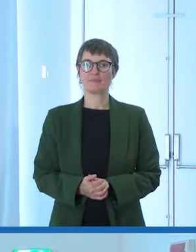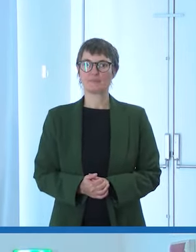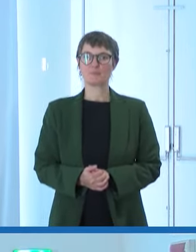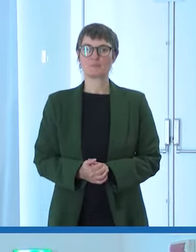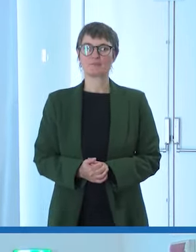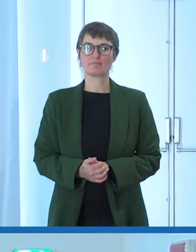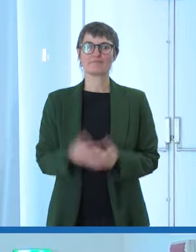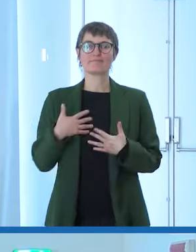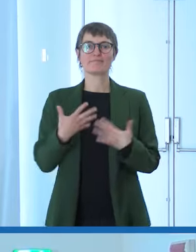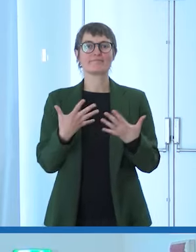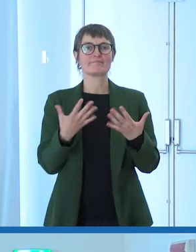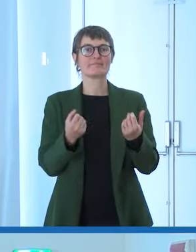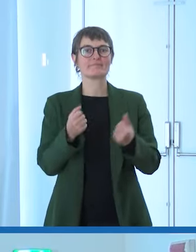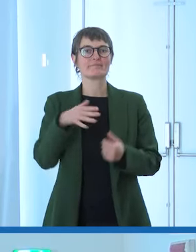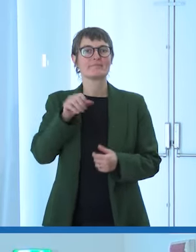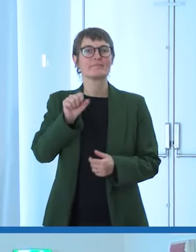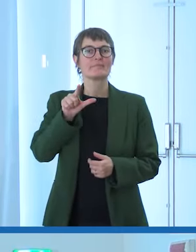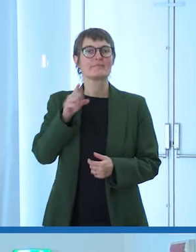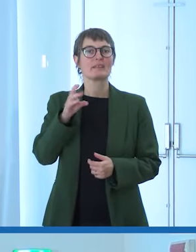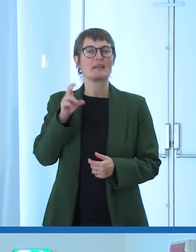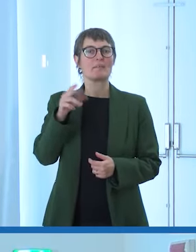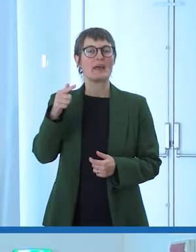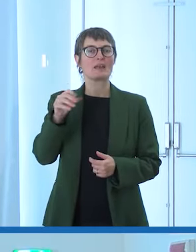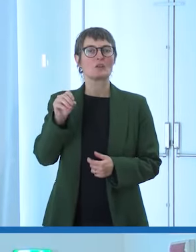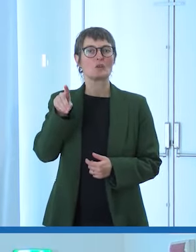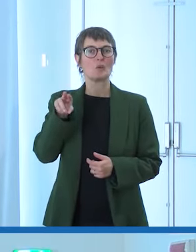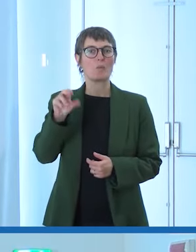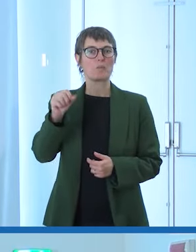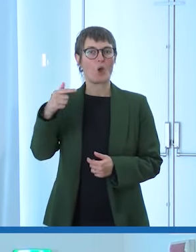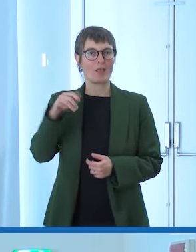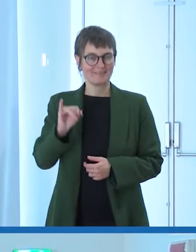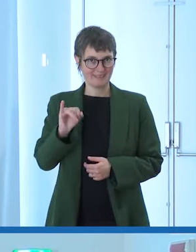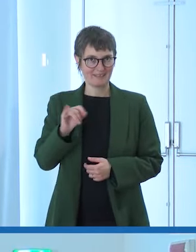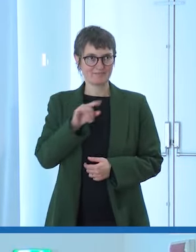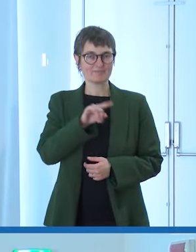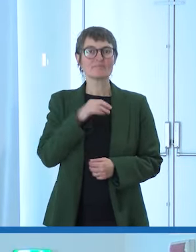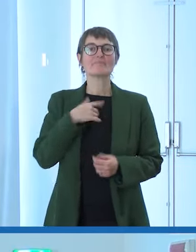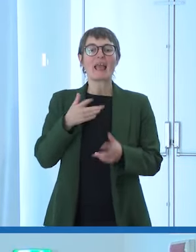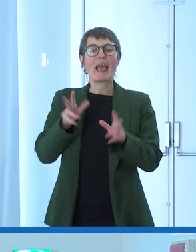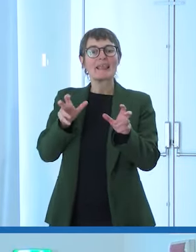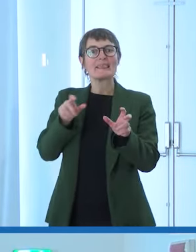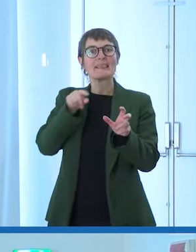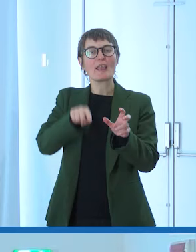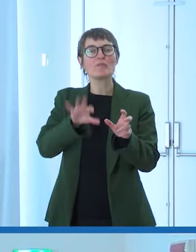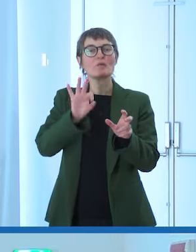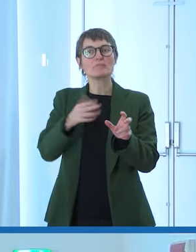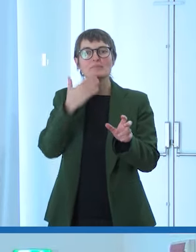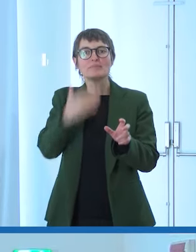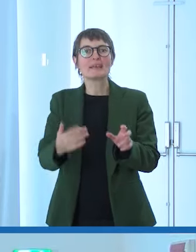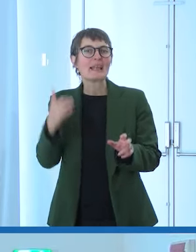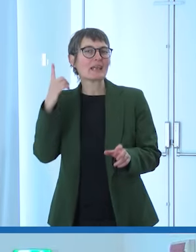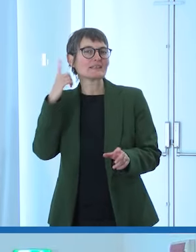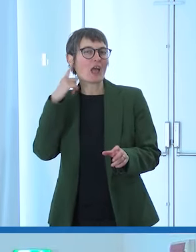ciao Alberto Alberto Puoti giornalista di RAI News 24 in tv con l'orecchio bionico da vent'anni è un volto